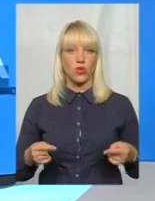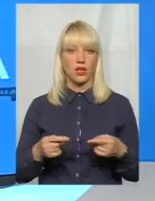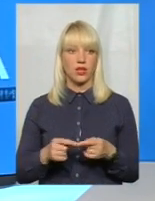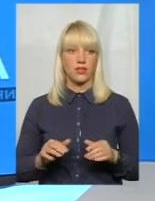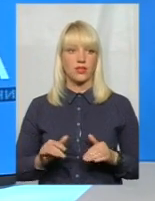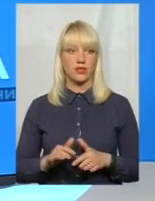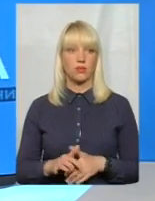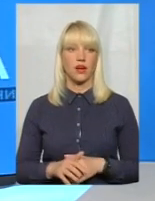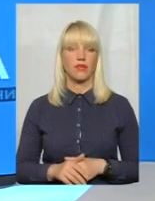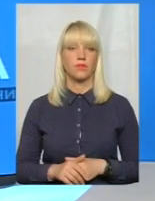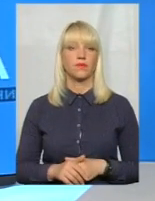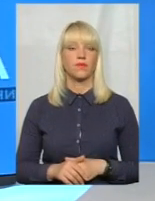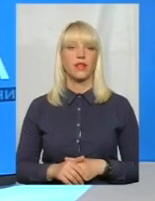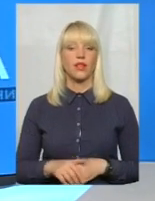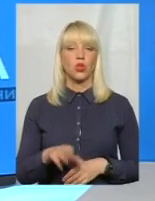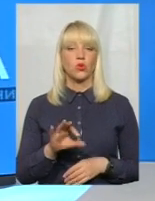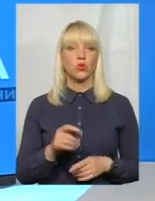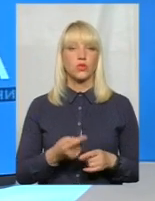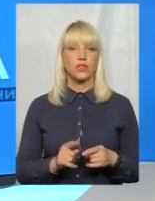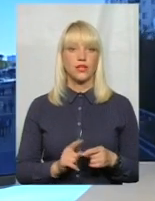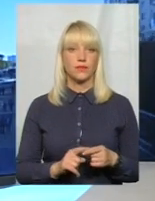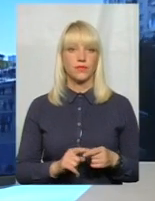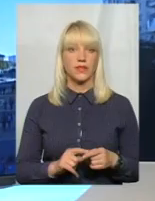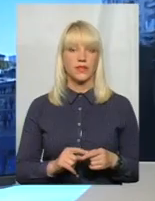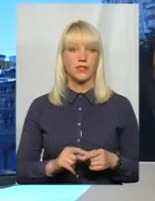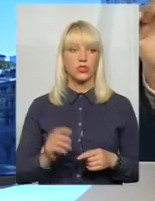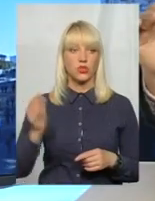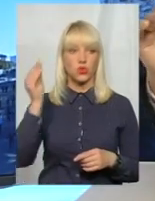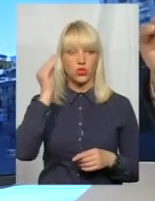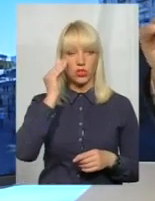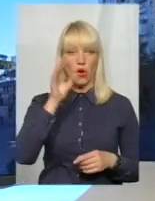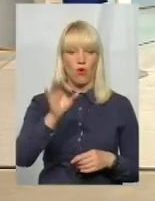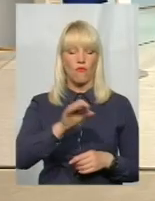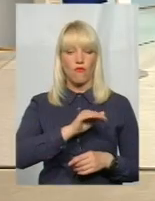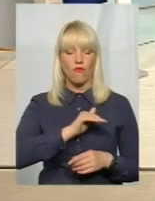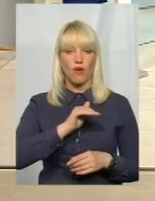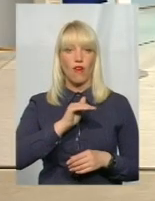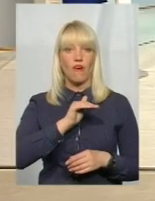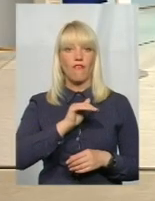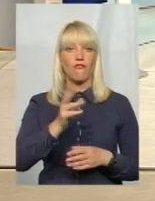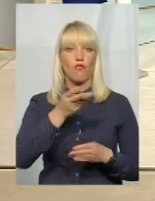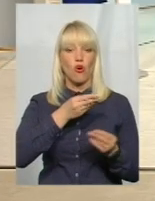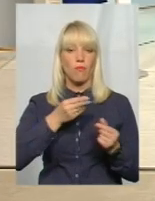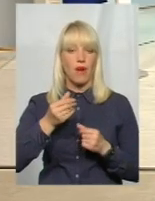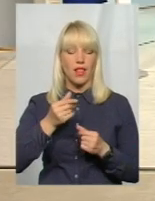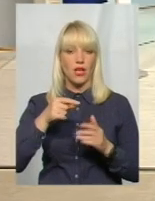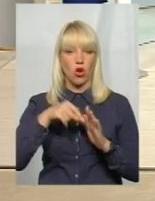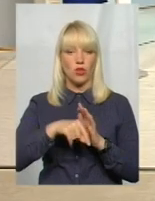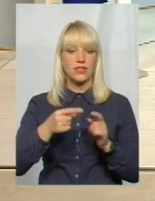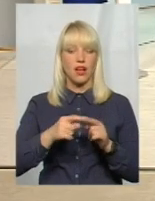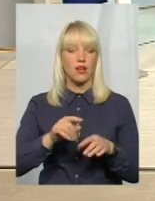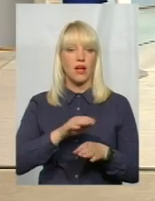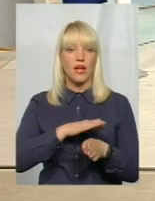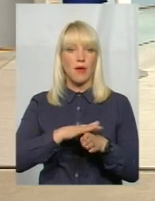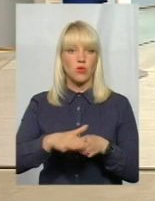партії, званої, то це з точки зору формальних ознак абсолютно правильно. Тому що ця партія